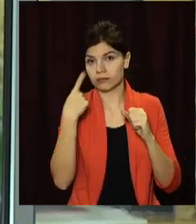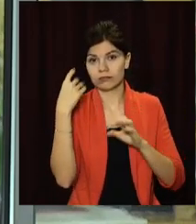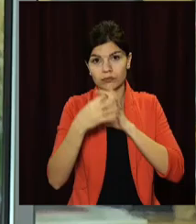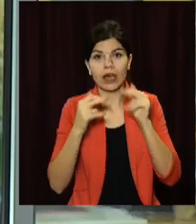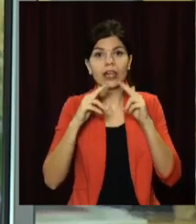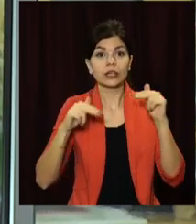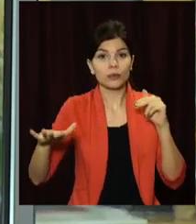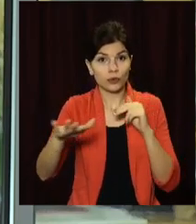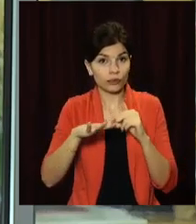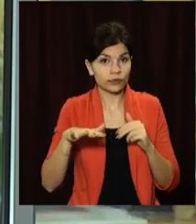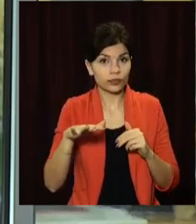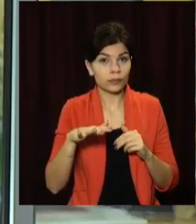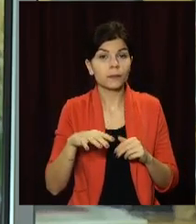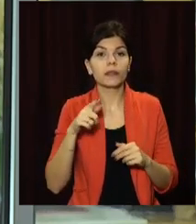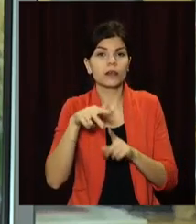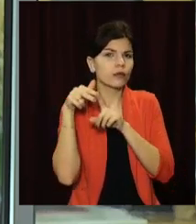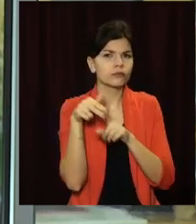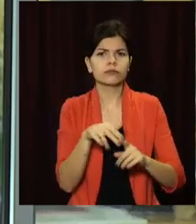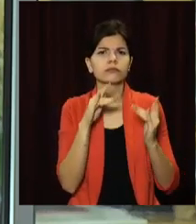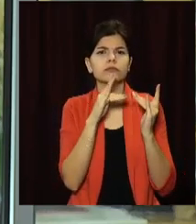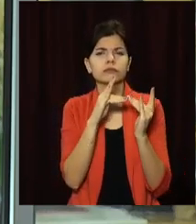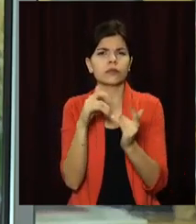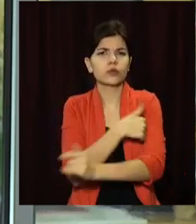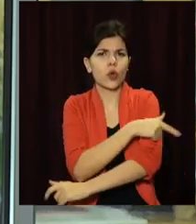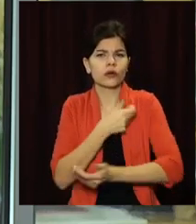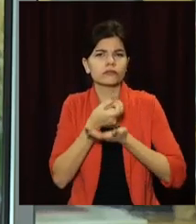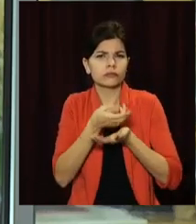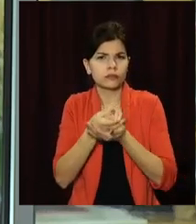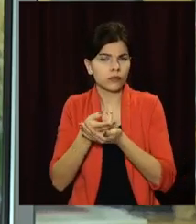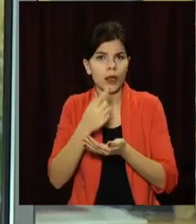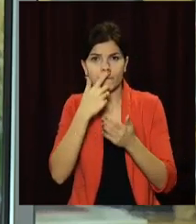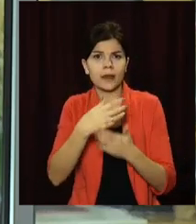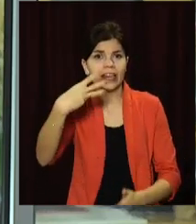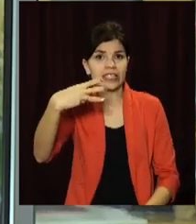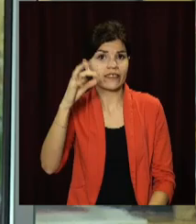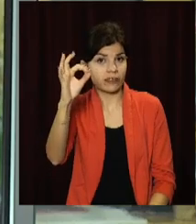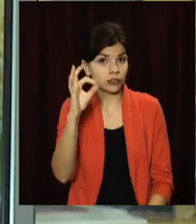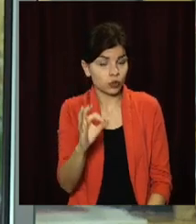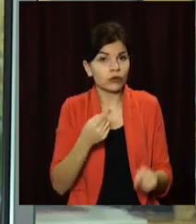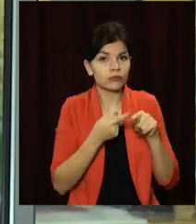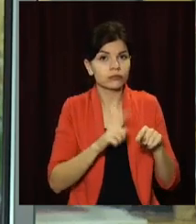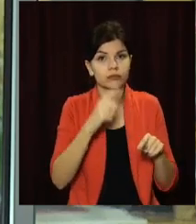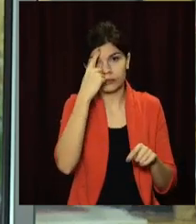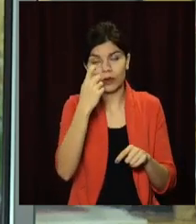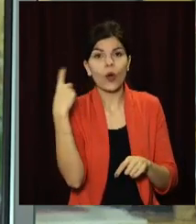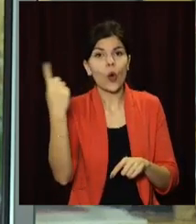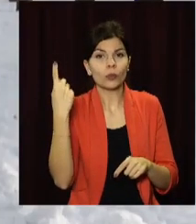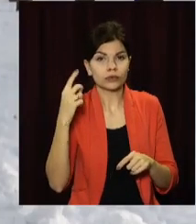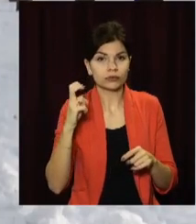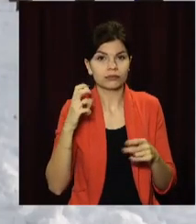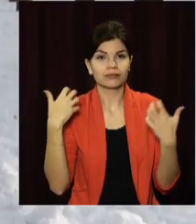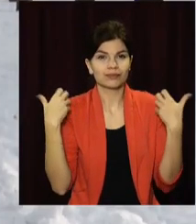добу на Дніпропетровщині. Завантаженість ліжок у госпітальних базах – майже 30%. Про це повідомляють у обласному